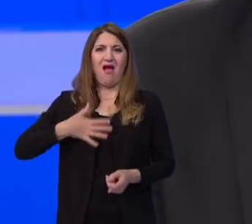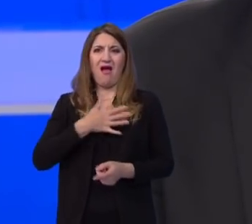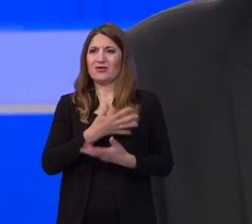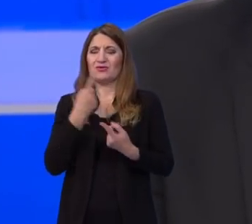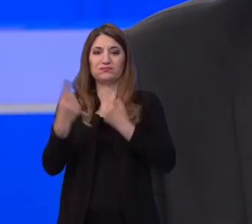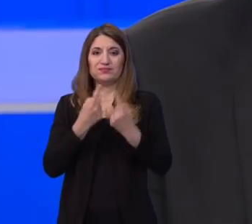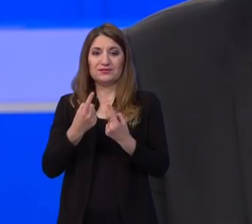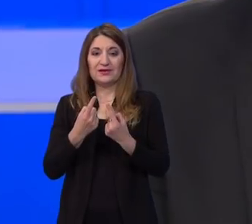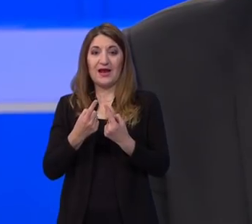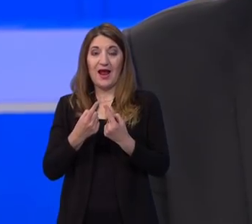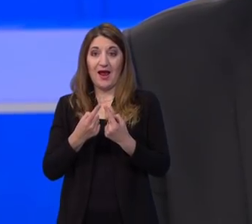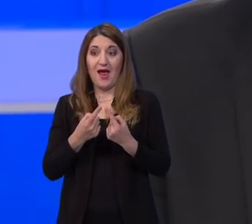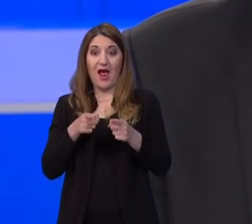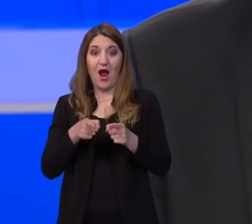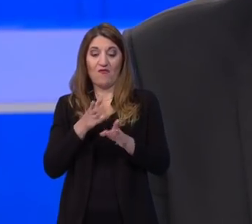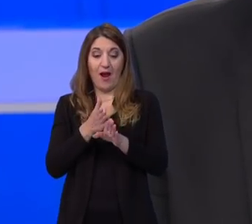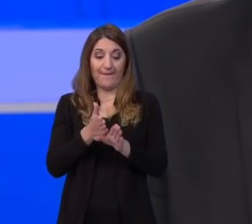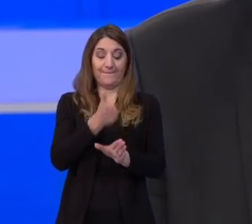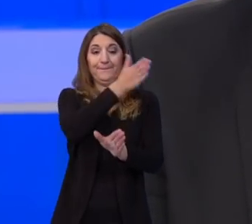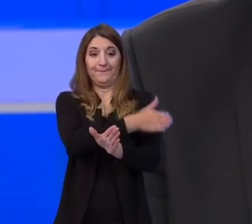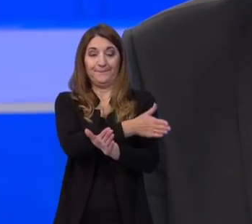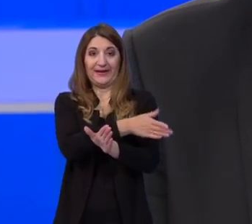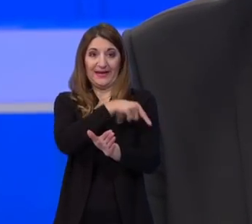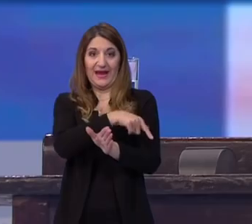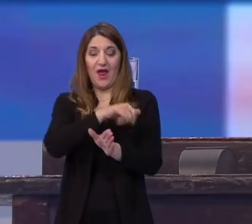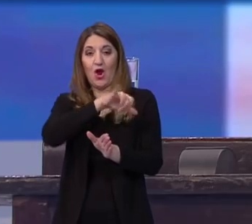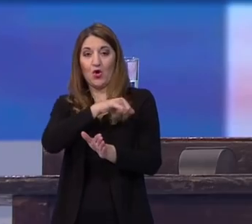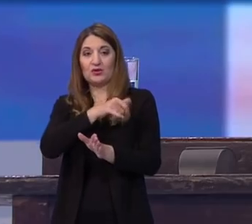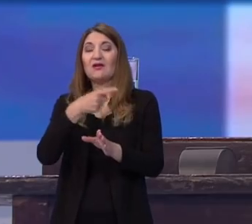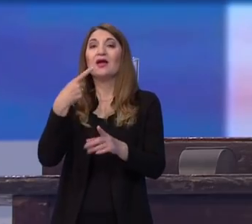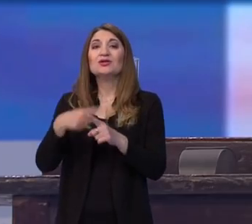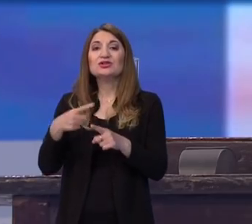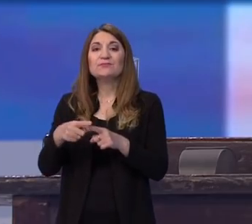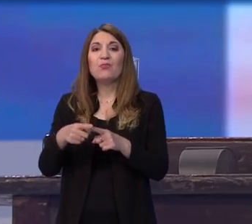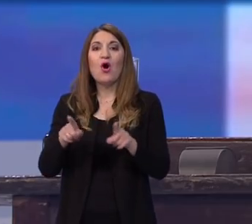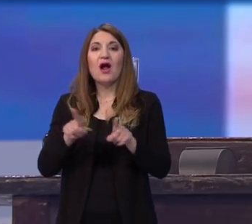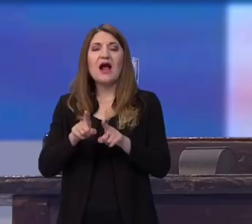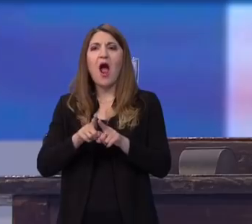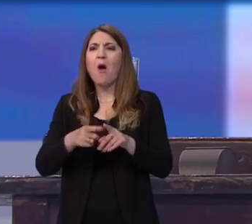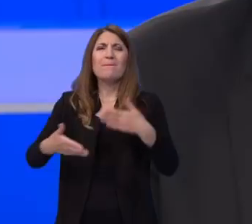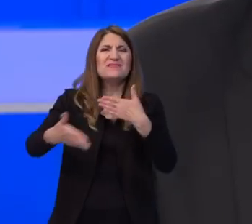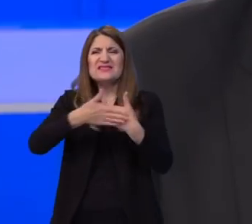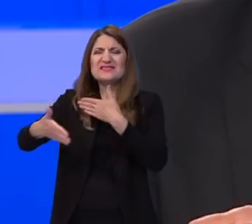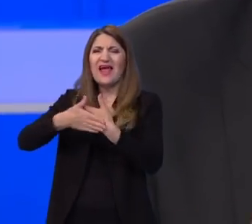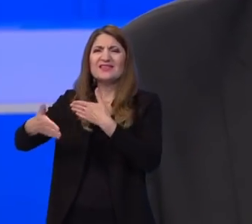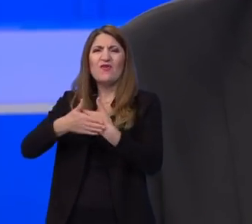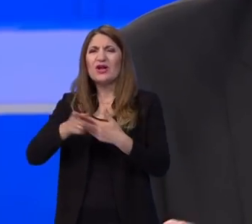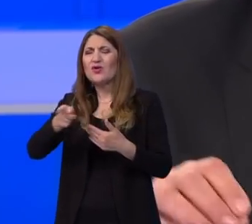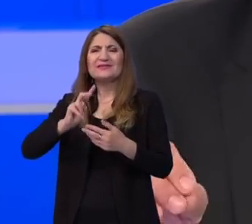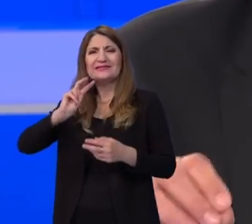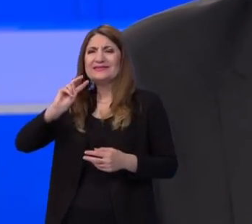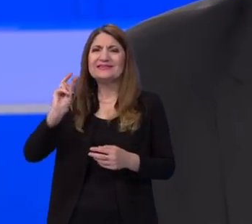Za razliku od one godine prije, tada je, zbog općeg lockdowna, a ne onog pristupa